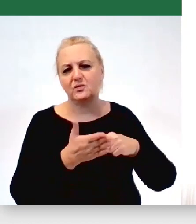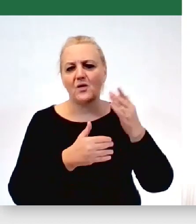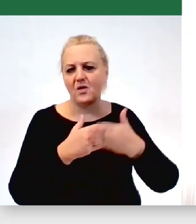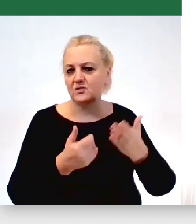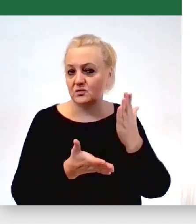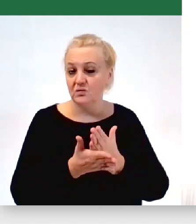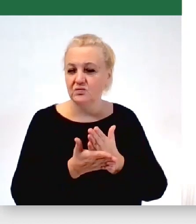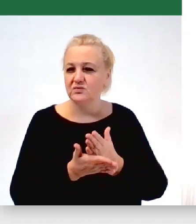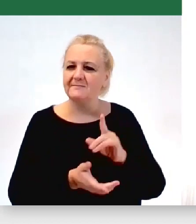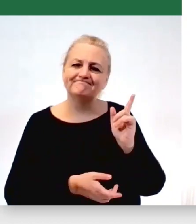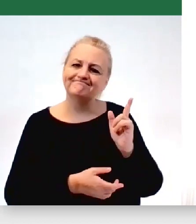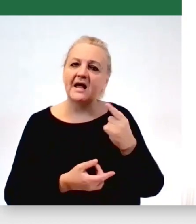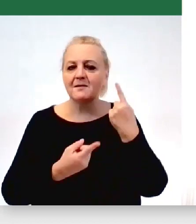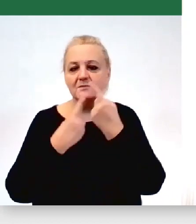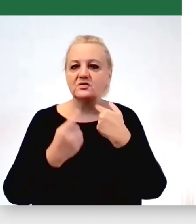trzeba to